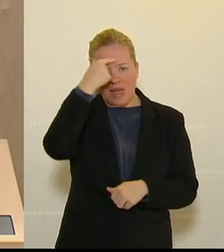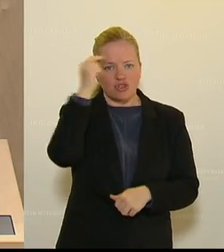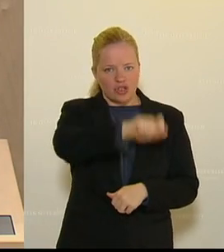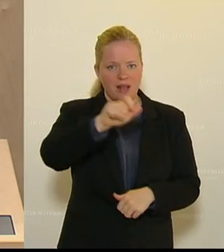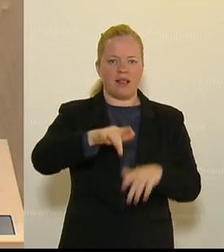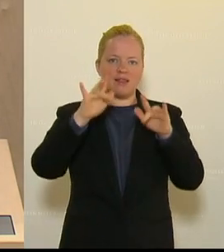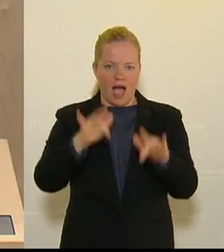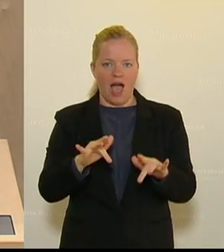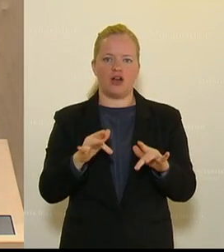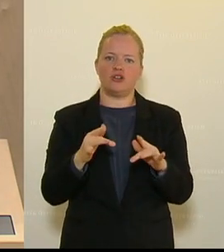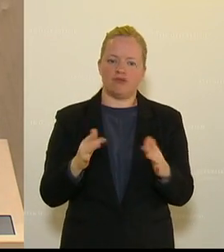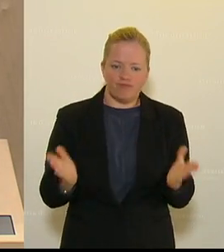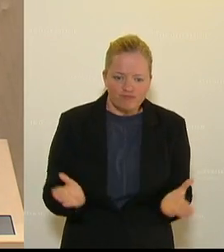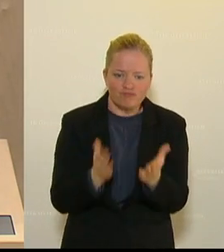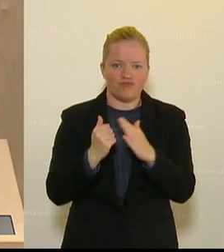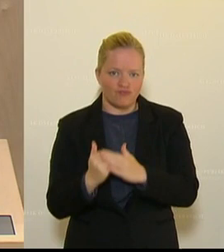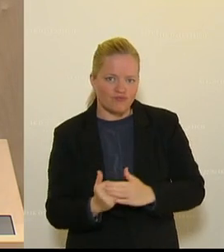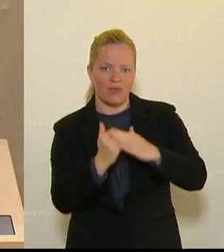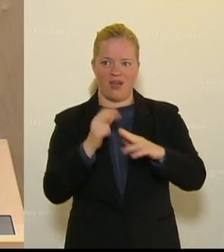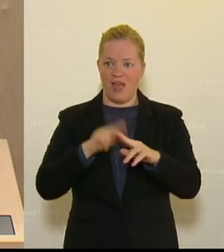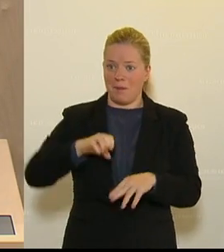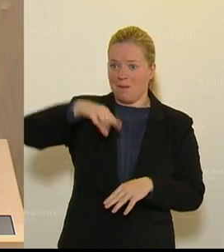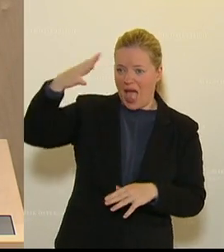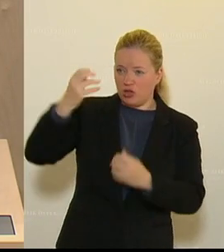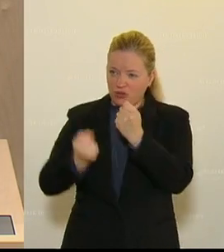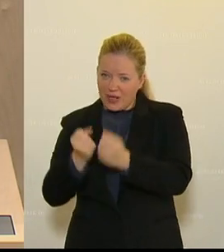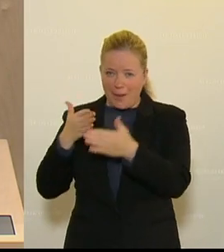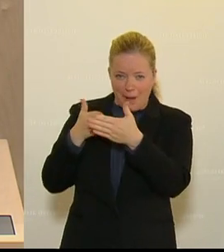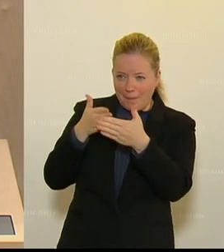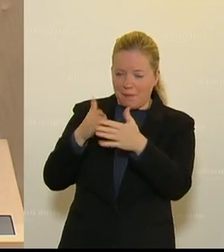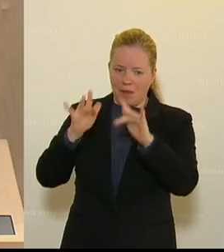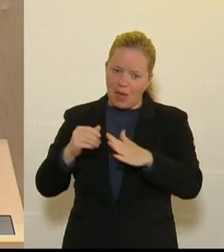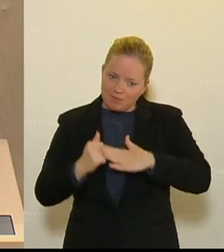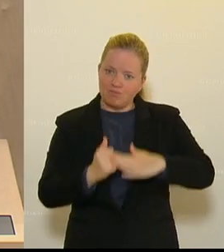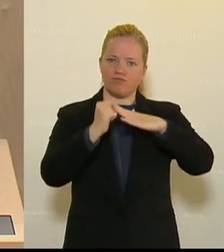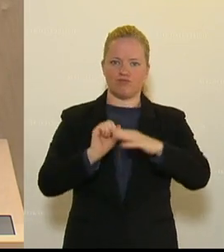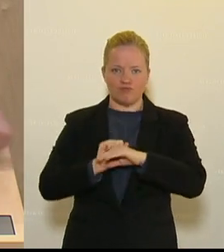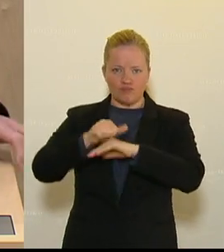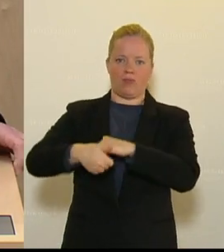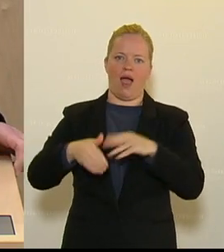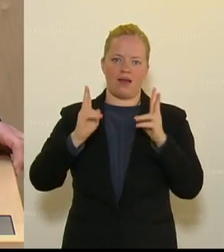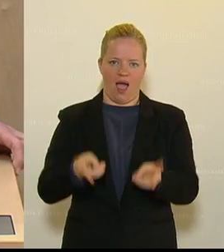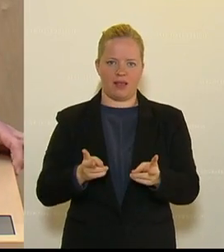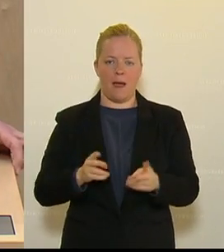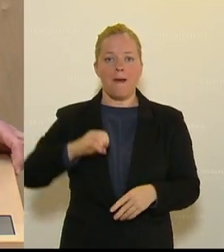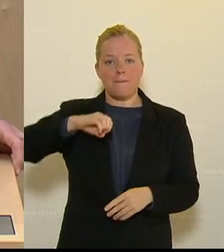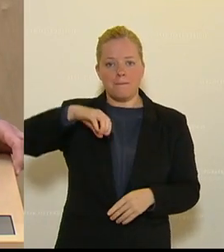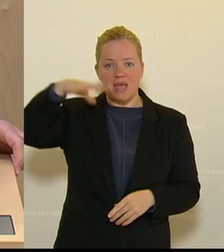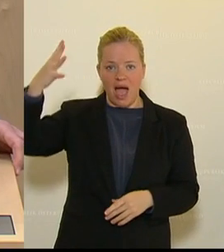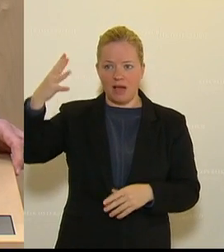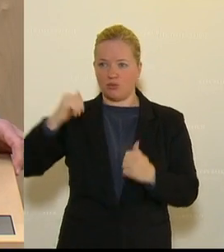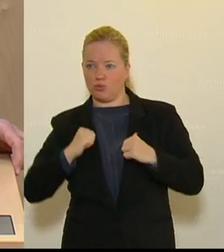Sicherheit bei den schwierigen Passagen geben. Das Wichtigste bei einer unbekannten Bergtour ist immer